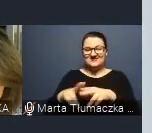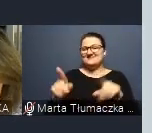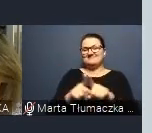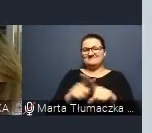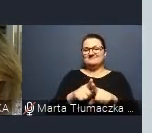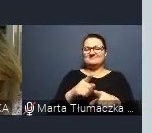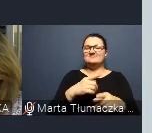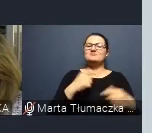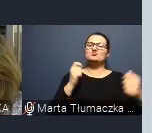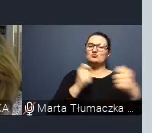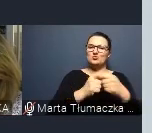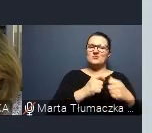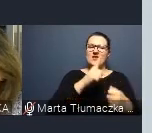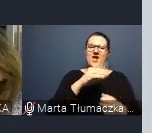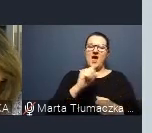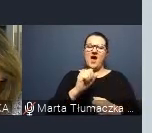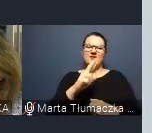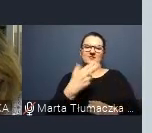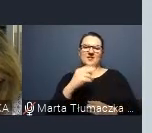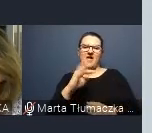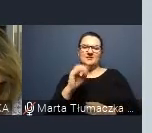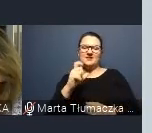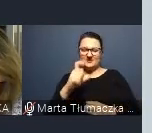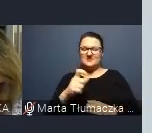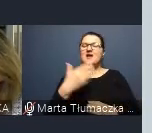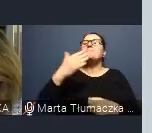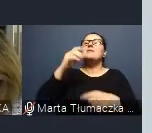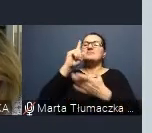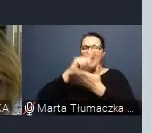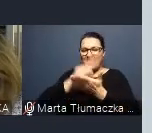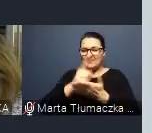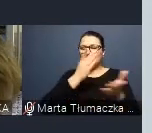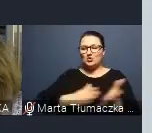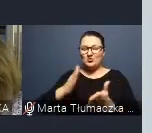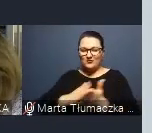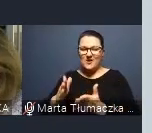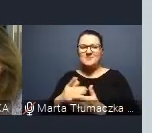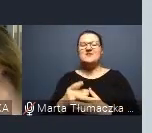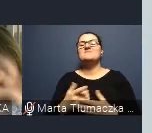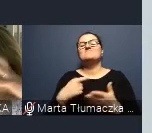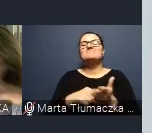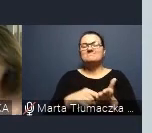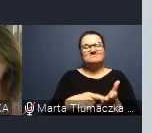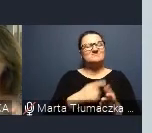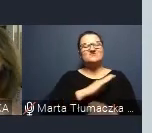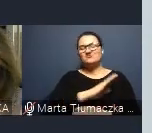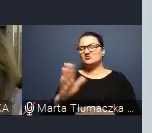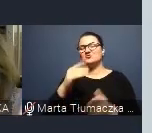Learnetik przygotowujemy teraz, z M-Talent, że wszystkiego trzeba uczyć, jakby